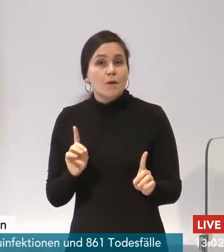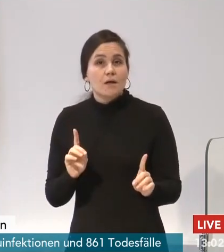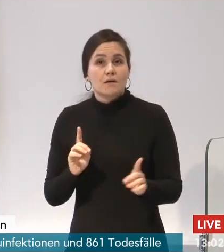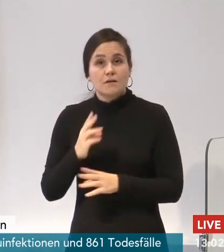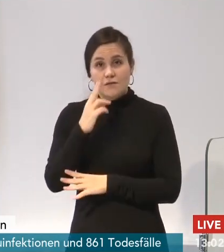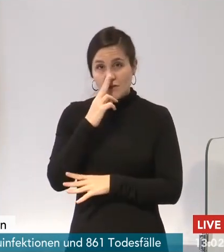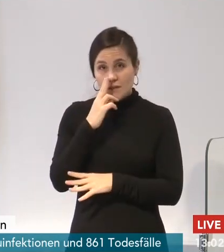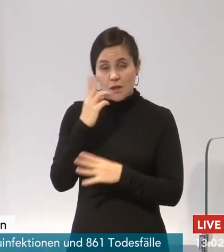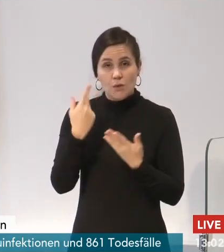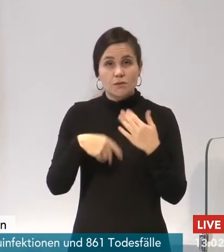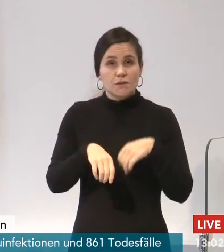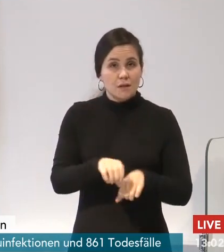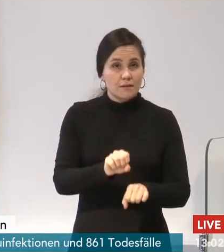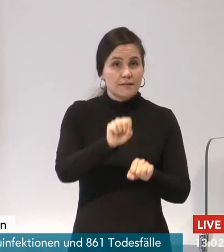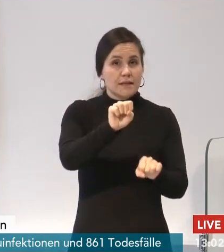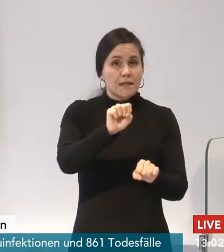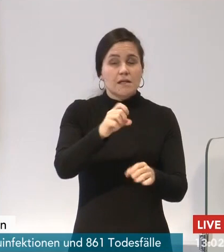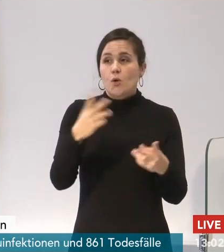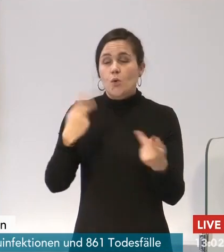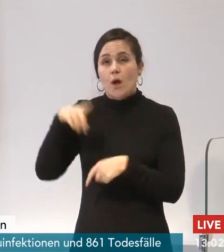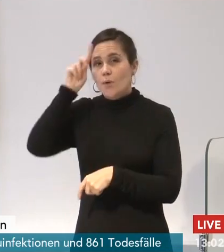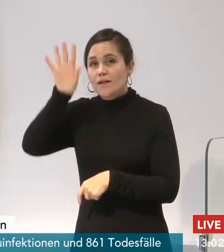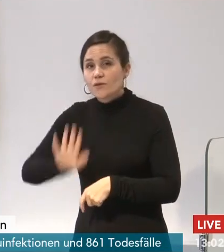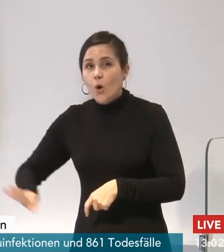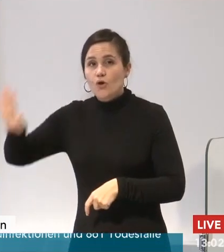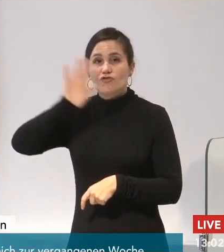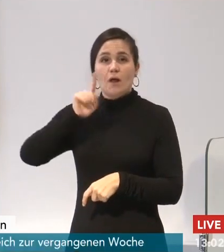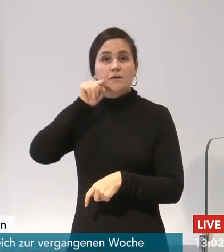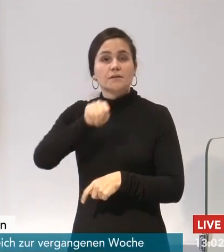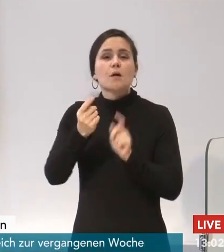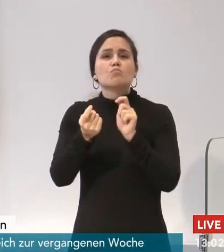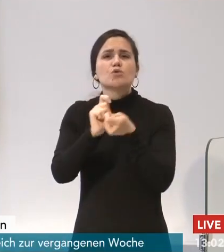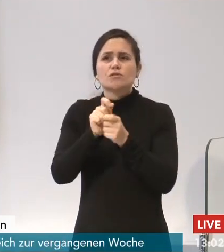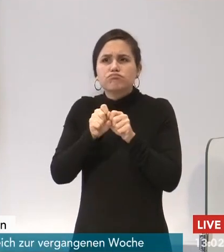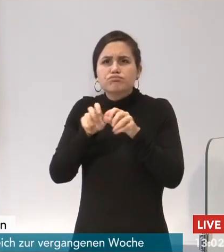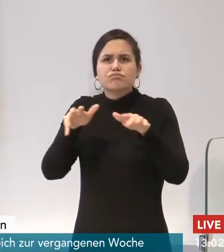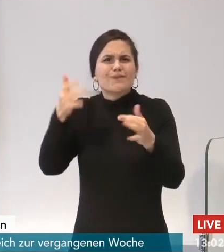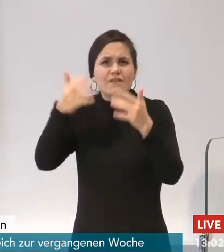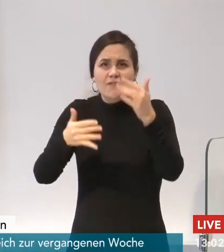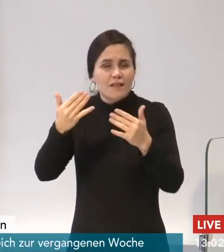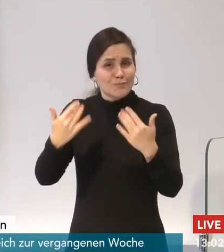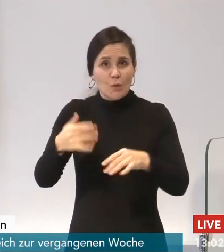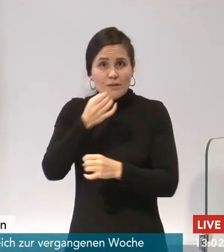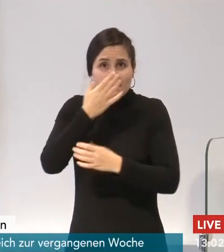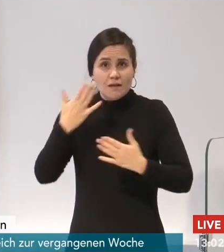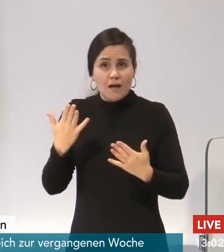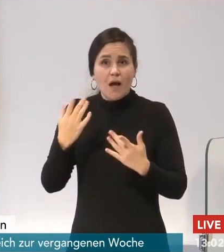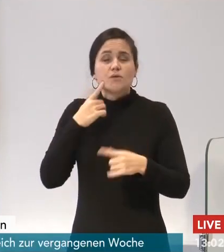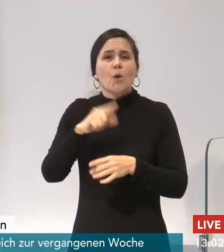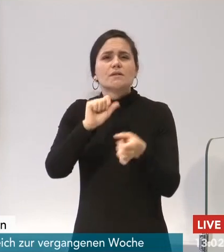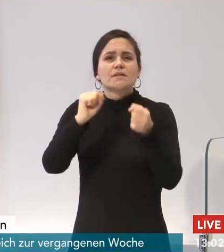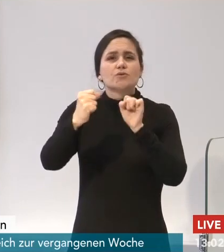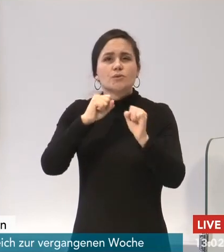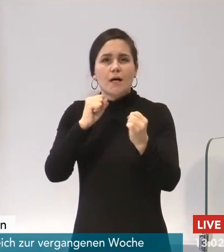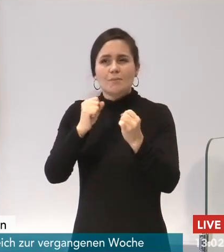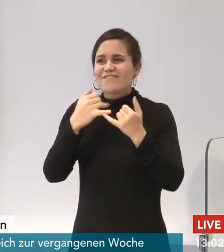bundesweit, wie weit ist jetzt die Verbreitung dieser Mutation tatsächlich. Und vor allen Dingen, was für eine Dynamik steckt dahinter? Das ist ja